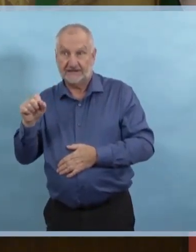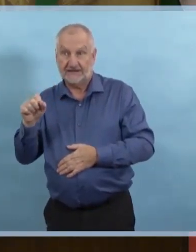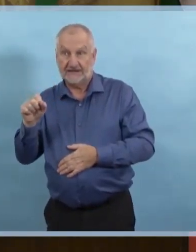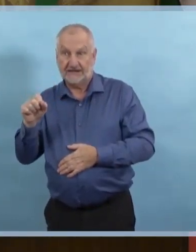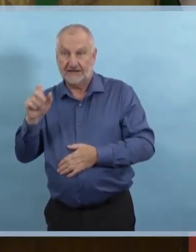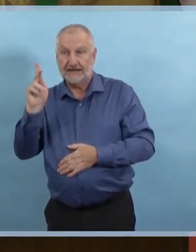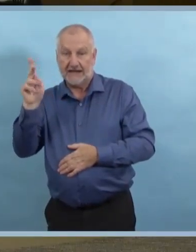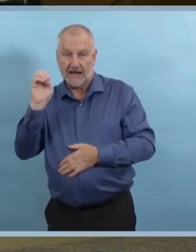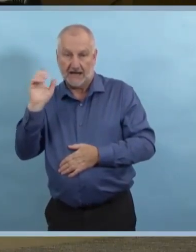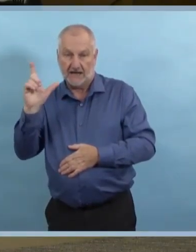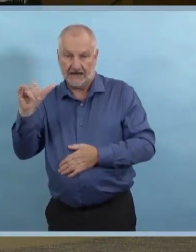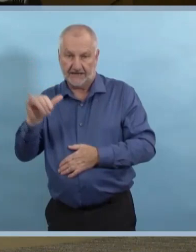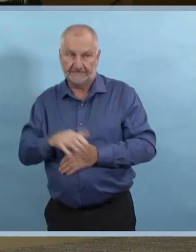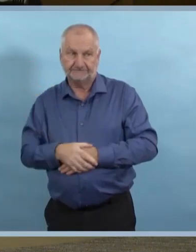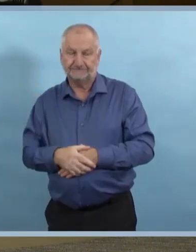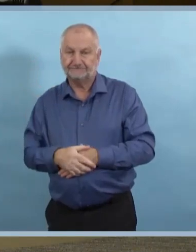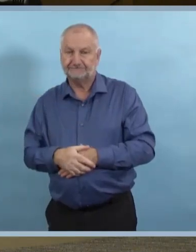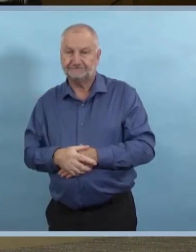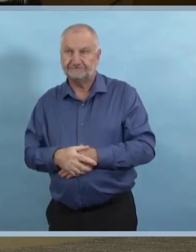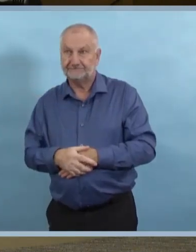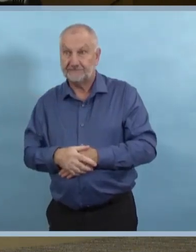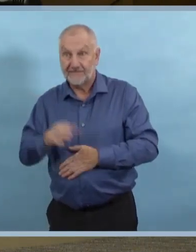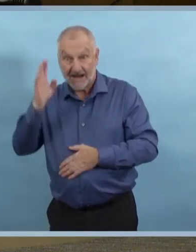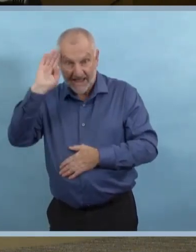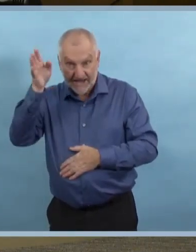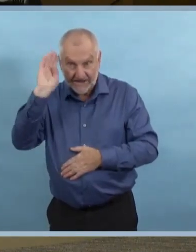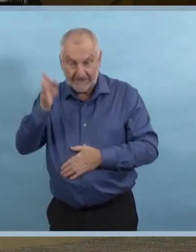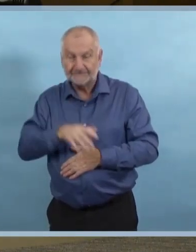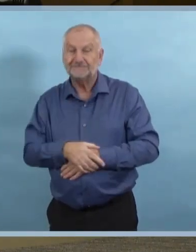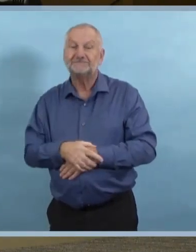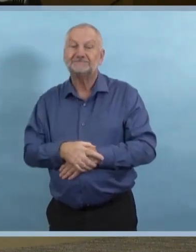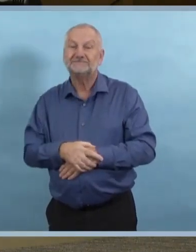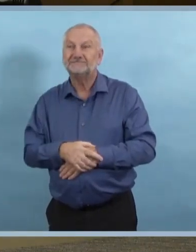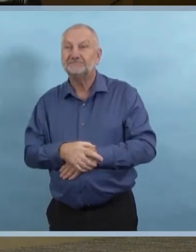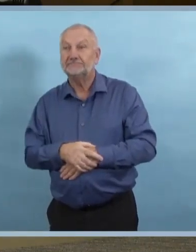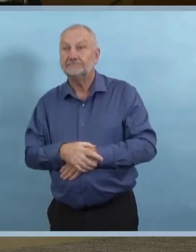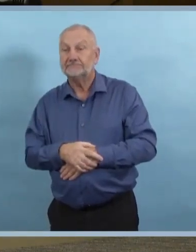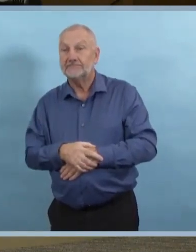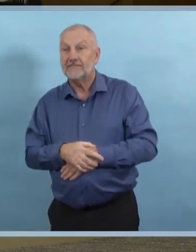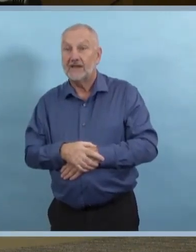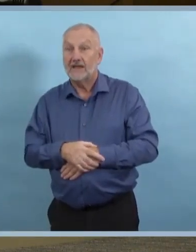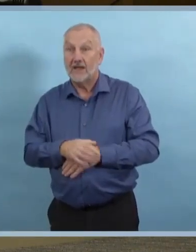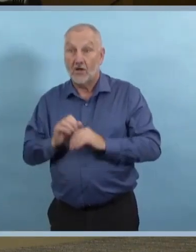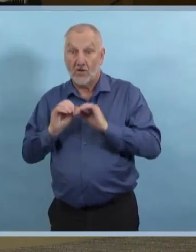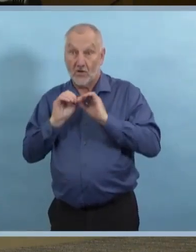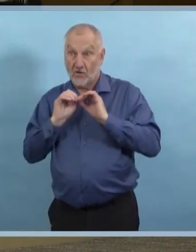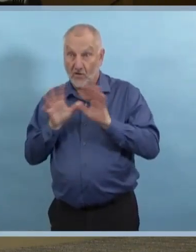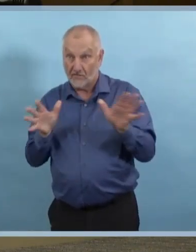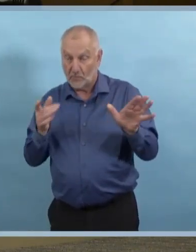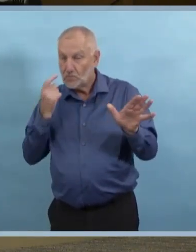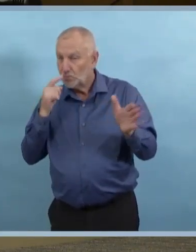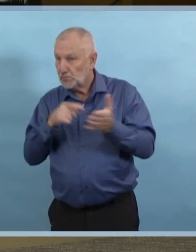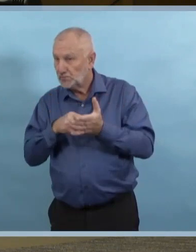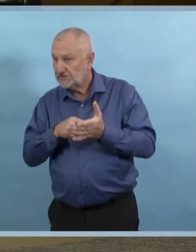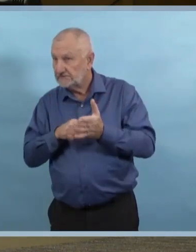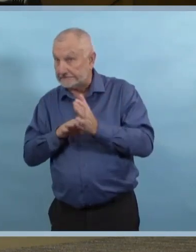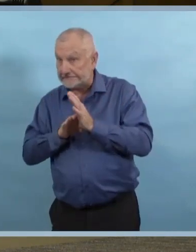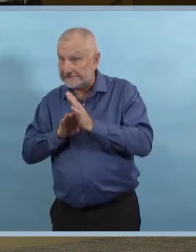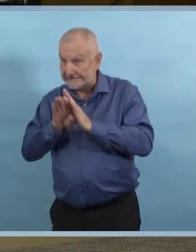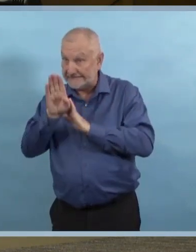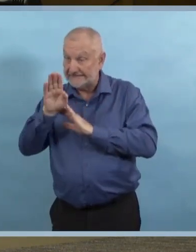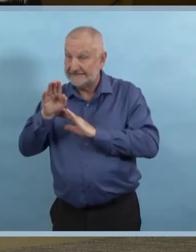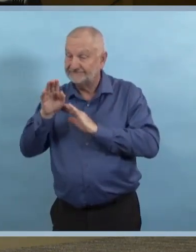Nous voyons donc, évidemment, une grande augmentation de l'hospitalisation et des admissions aux soins intensifs.